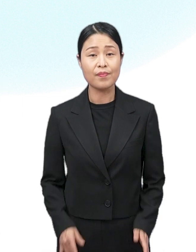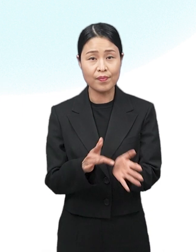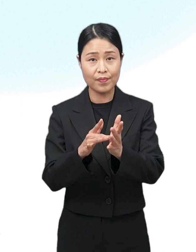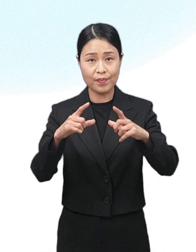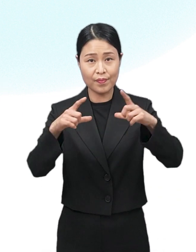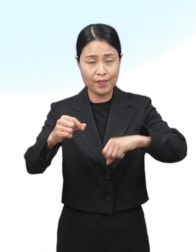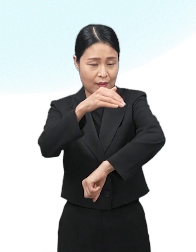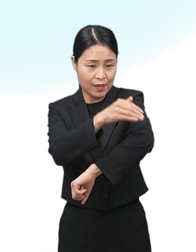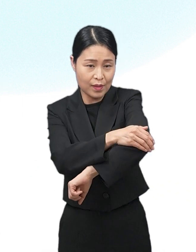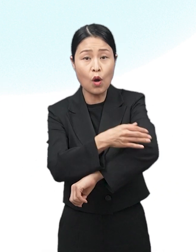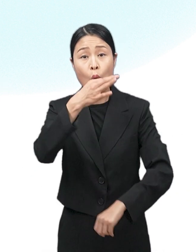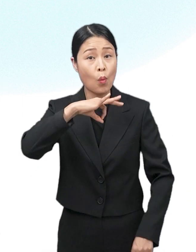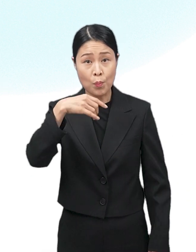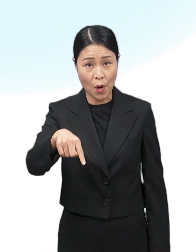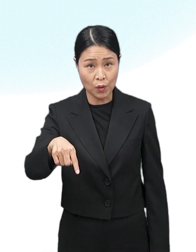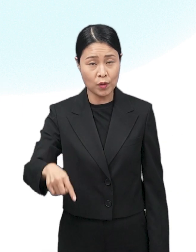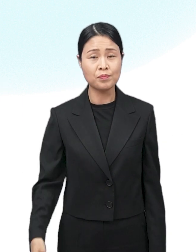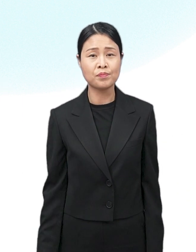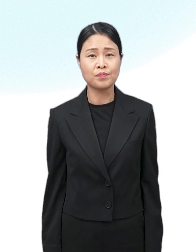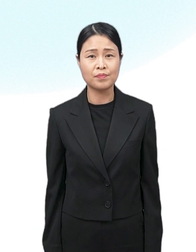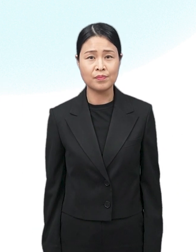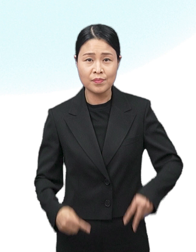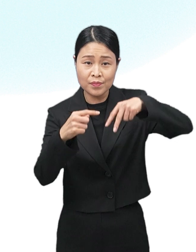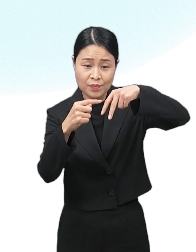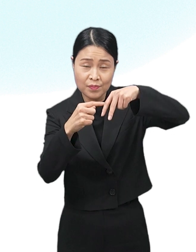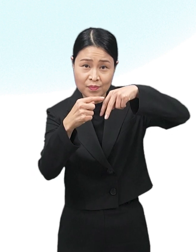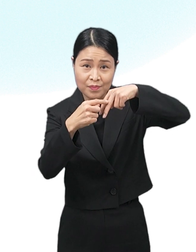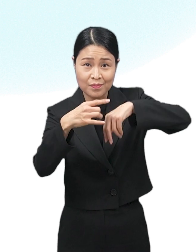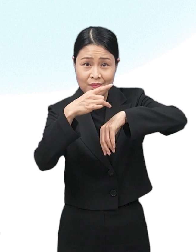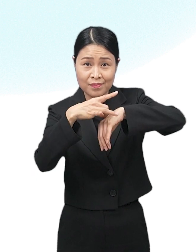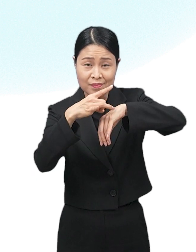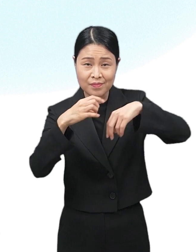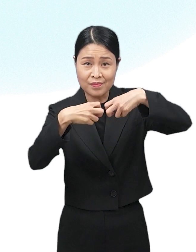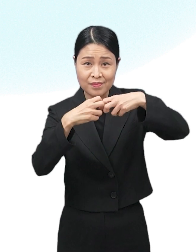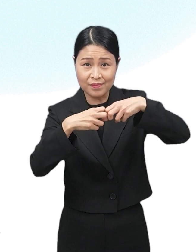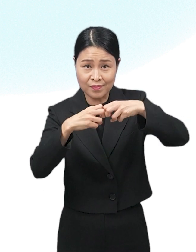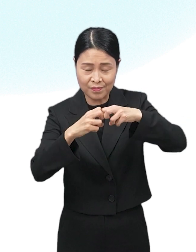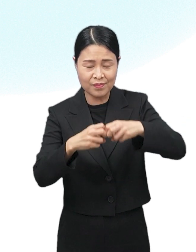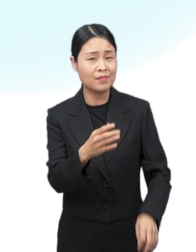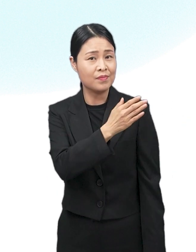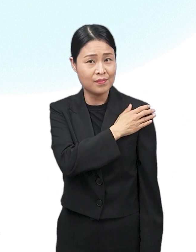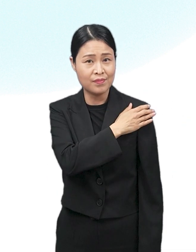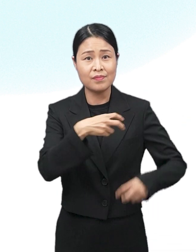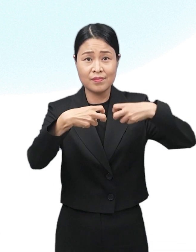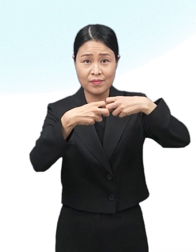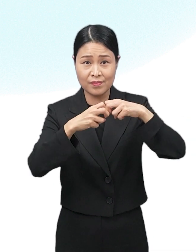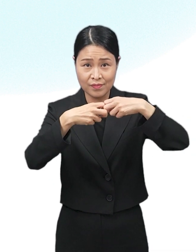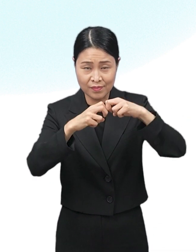이 약의 효능은 무엇입니까? 이 약은 퇴행성 관절염, 골관절염,